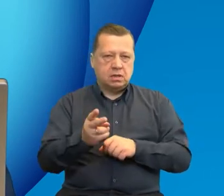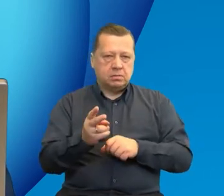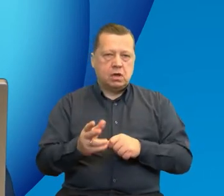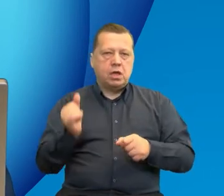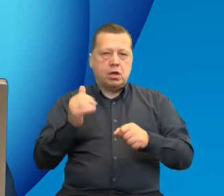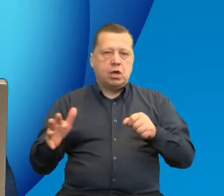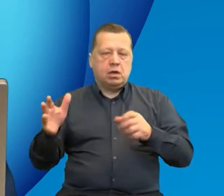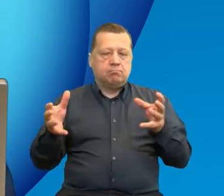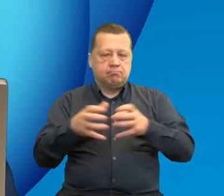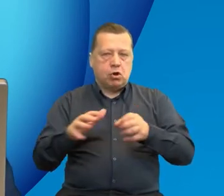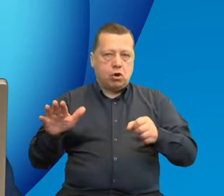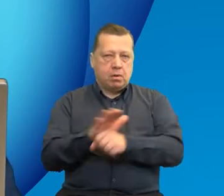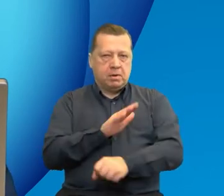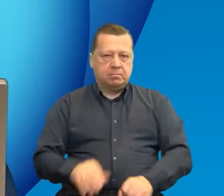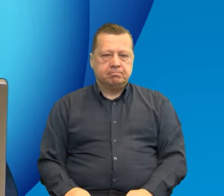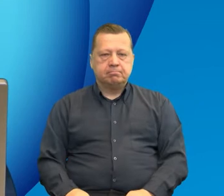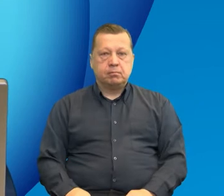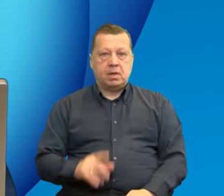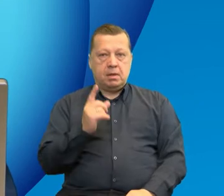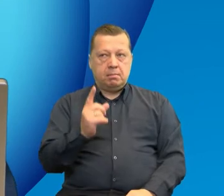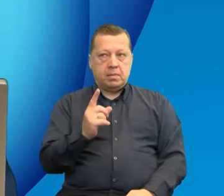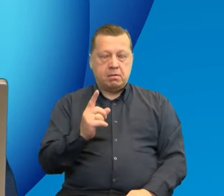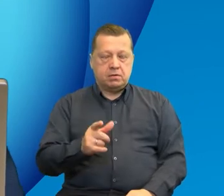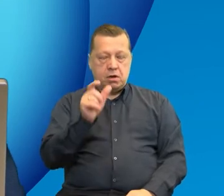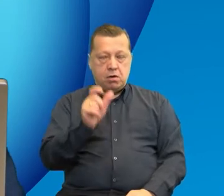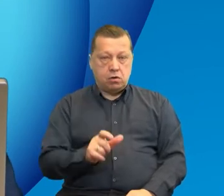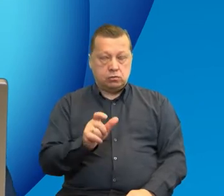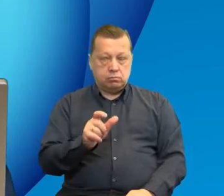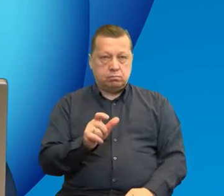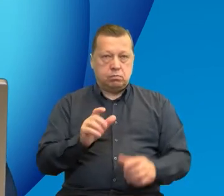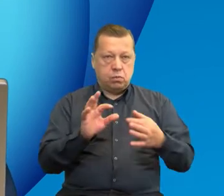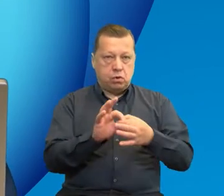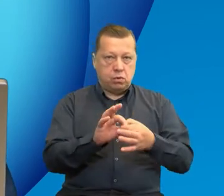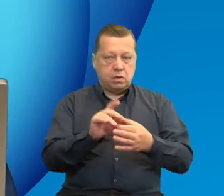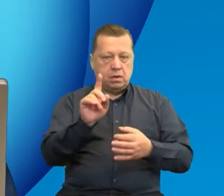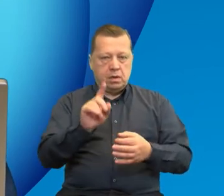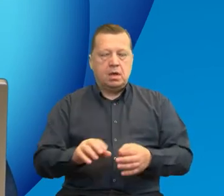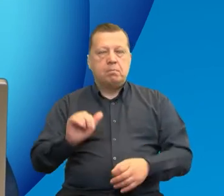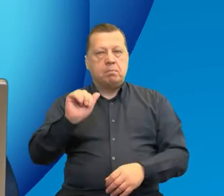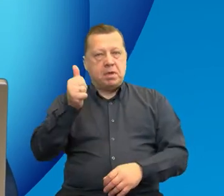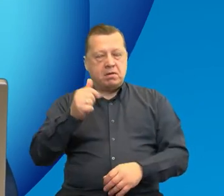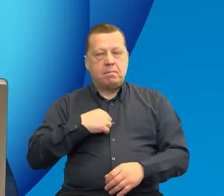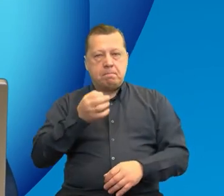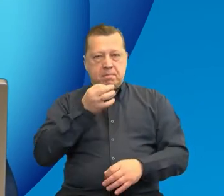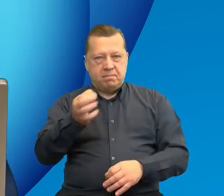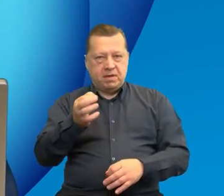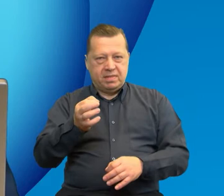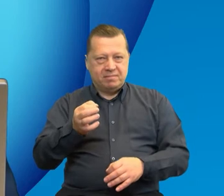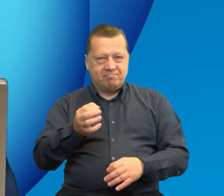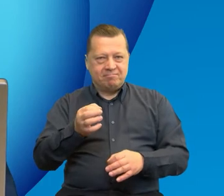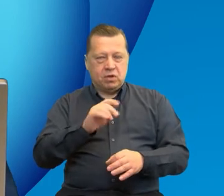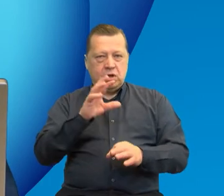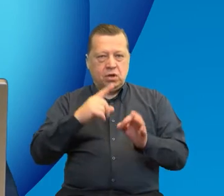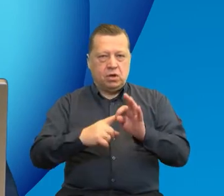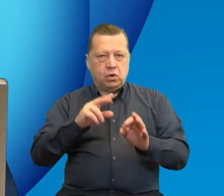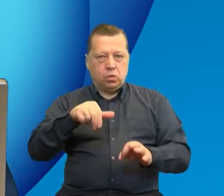Zanim jednak połączymy się z pierwszym beneficjentem, pierwsza część naszego quizu. Aby udzielić